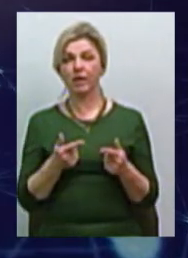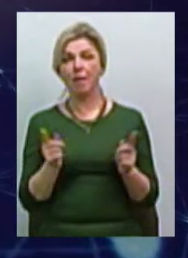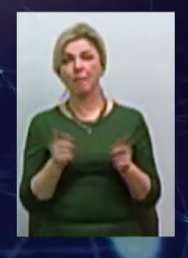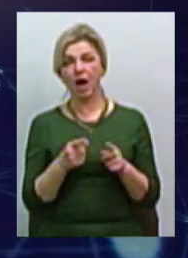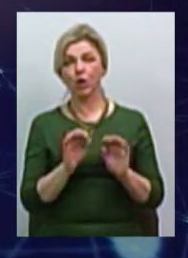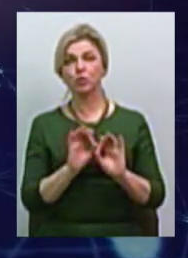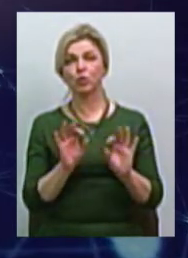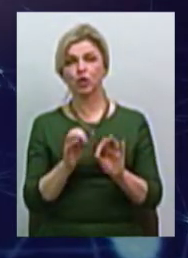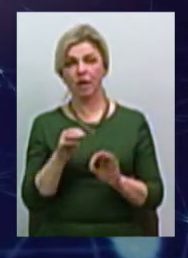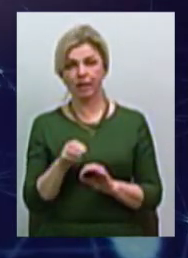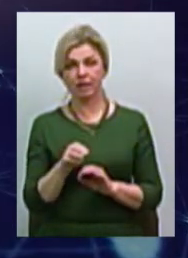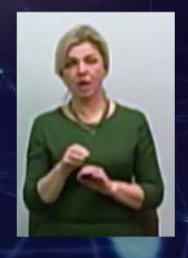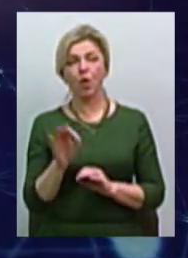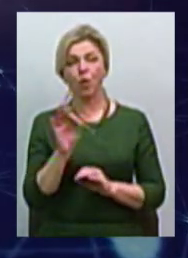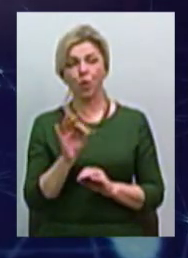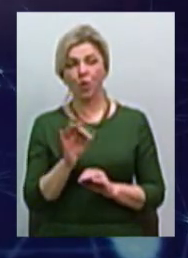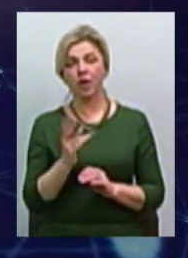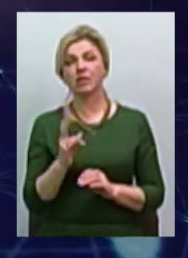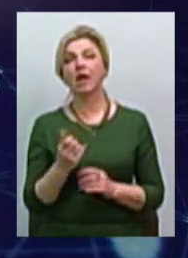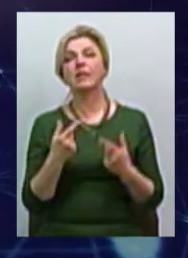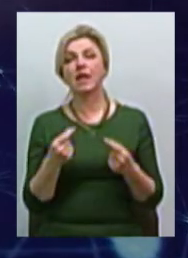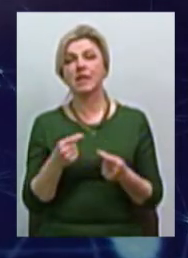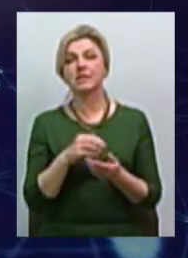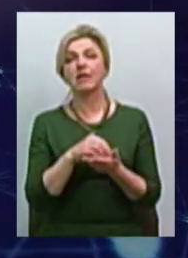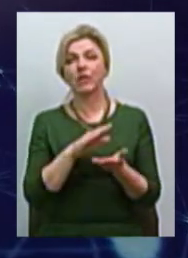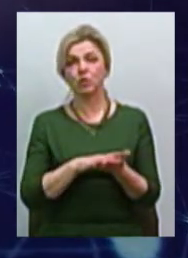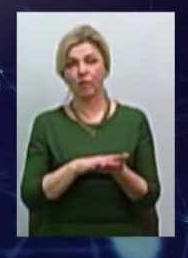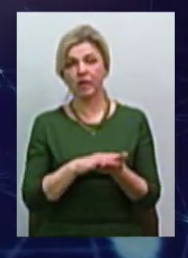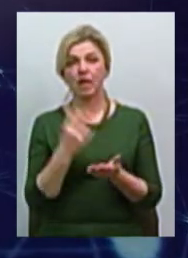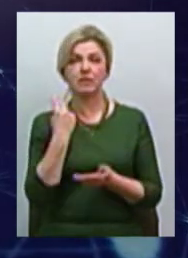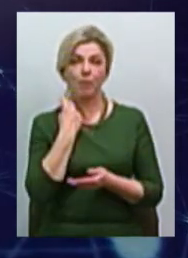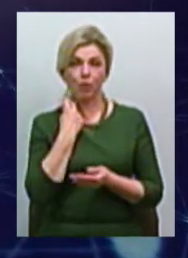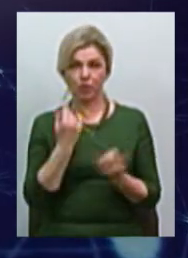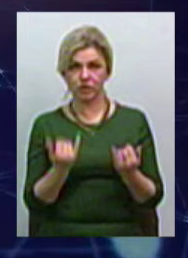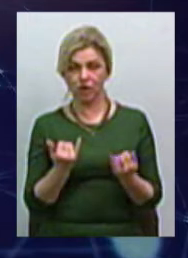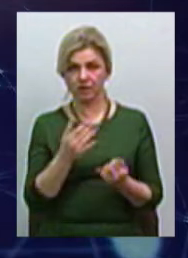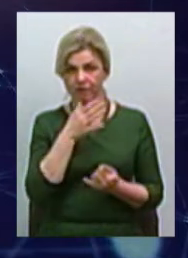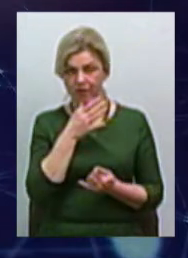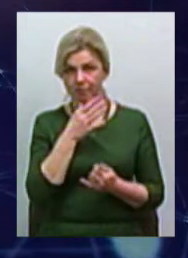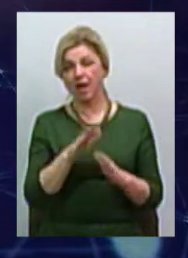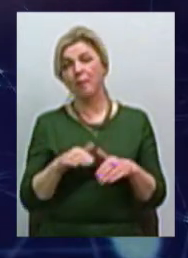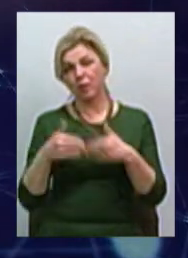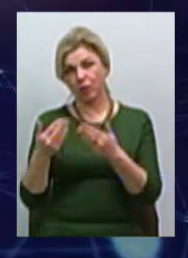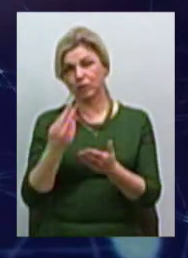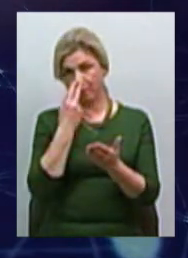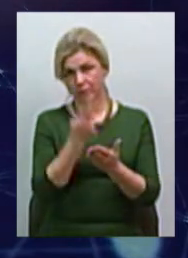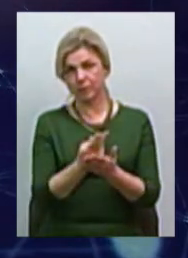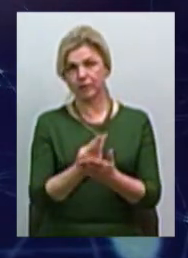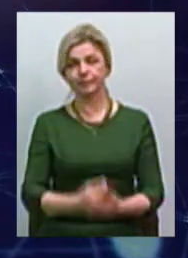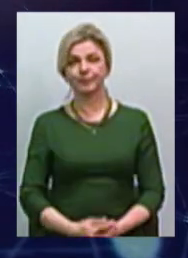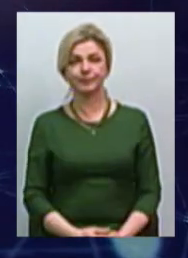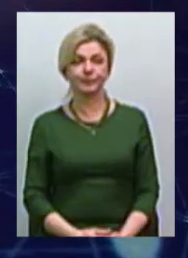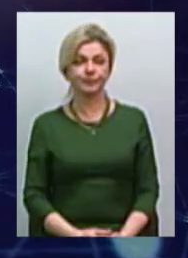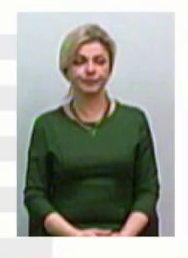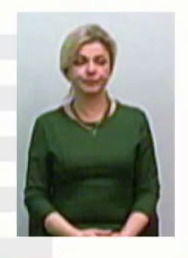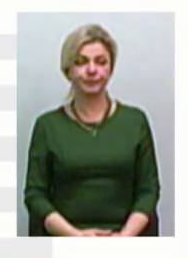про деякі з об'єктів, на яких зафіксована заборгованість на даний момент. Пропоную його переглянути, а потім прокоментуємо.